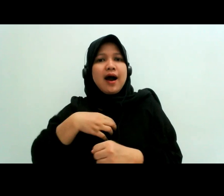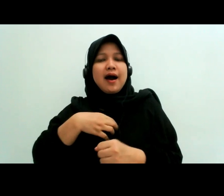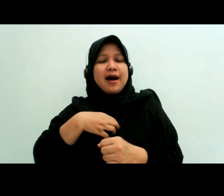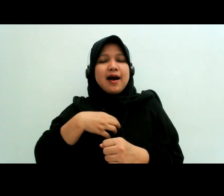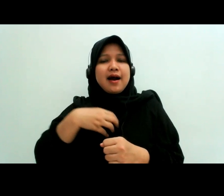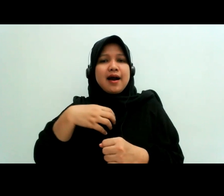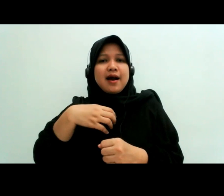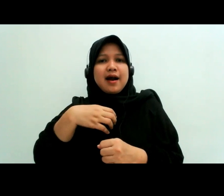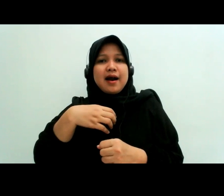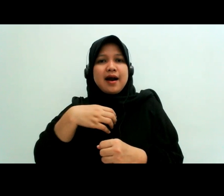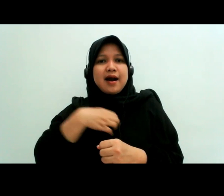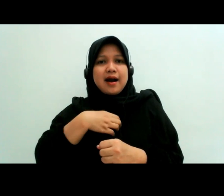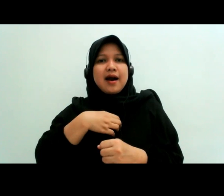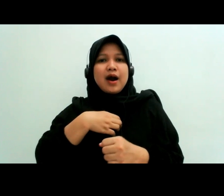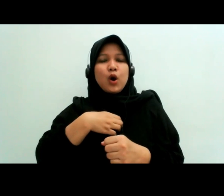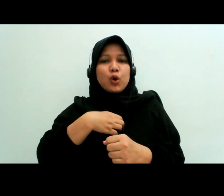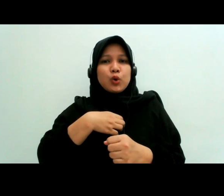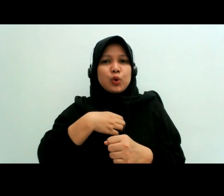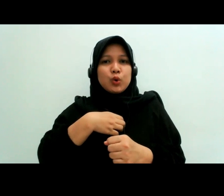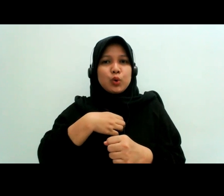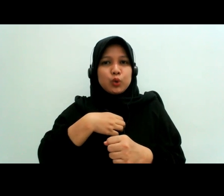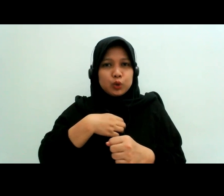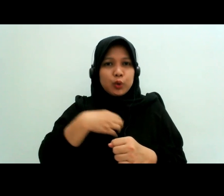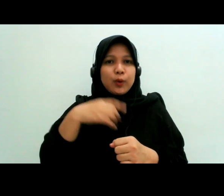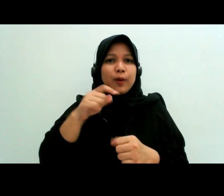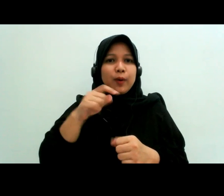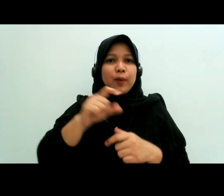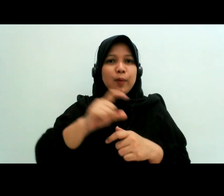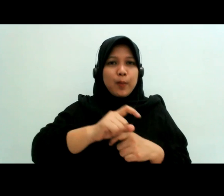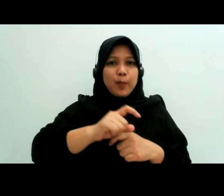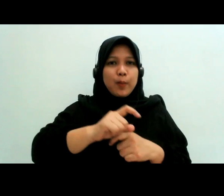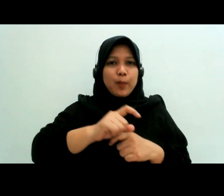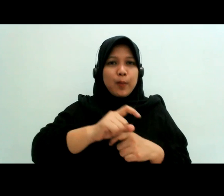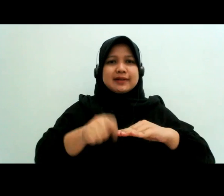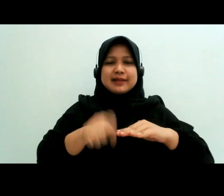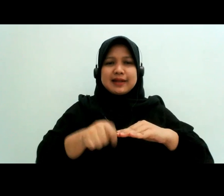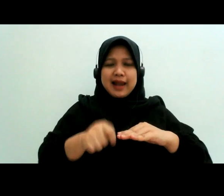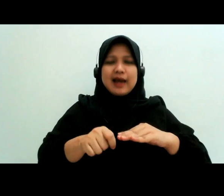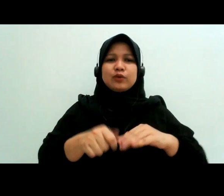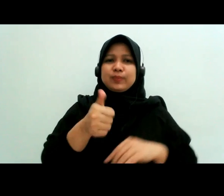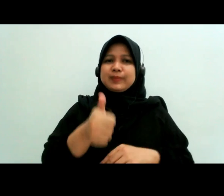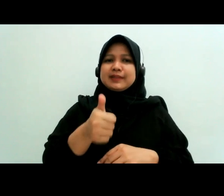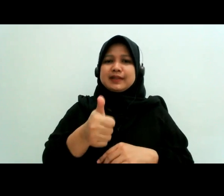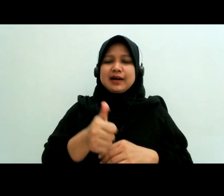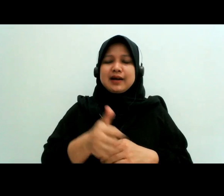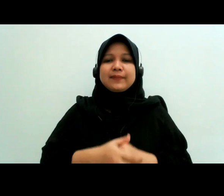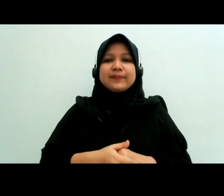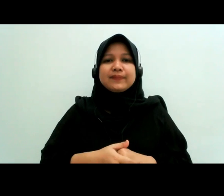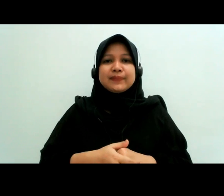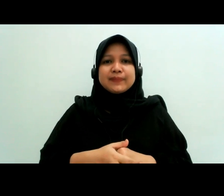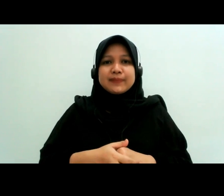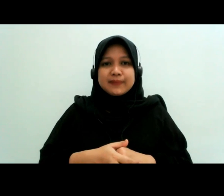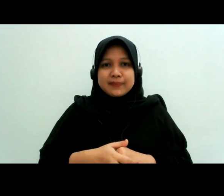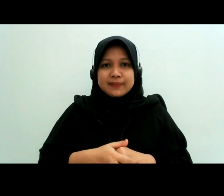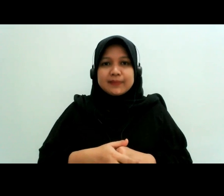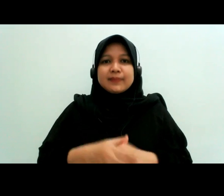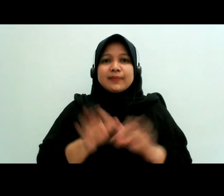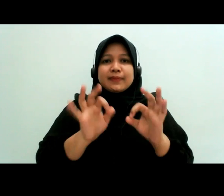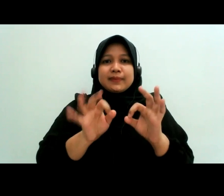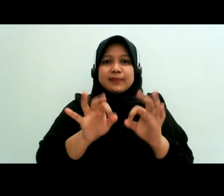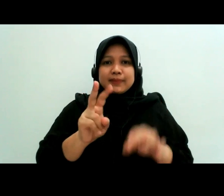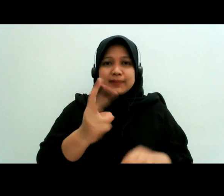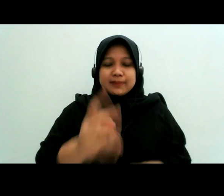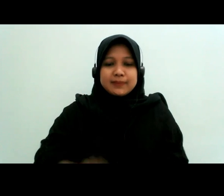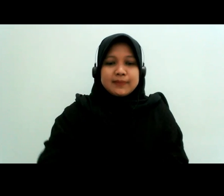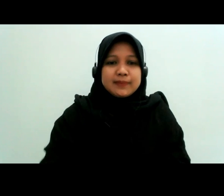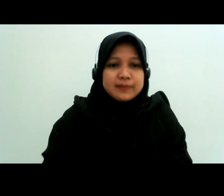menggunakan mekanisme peradilan untuk mendapatkan pemulihan hak nah pertanyaannya yang kayak gitu waktu itu ditulisnya Mas Fajrin di